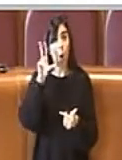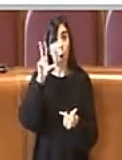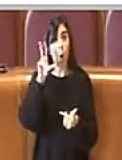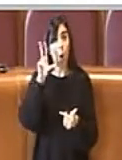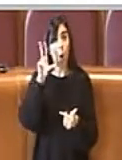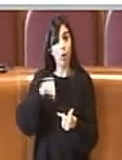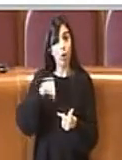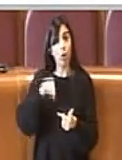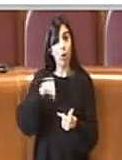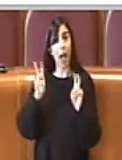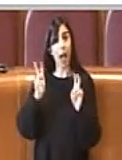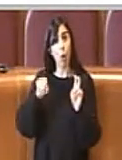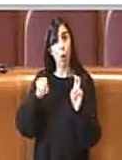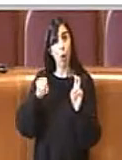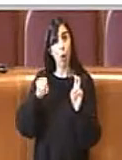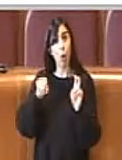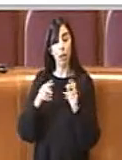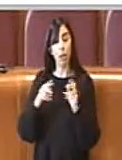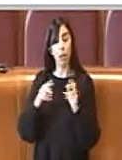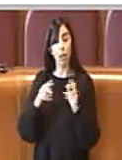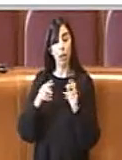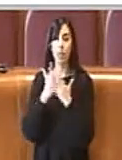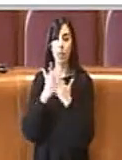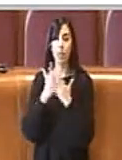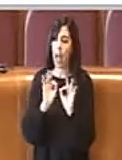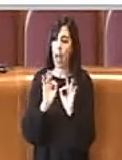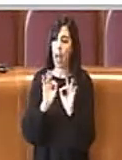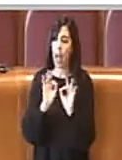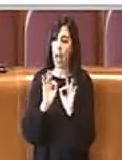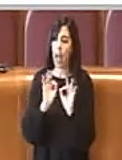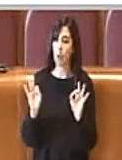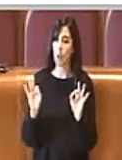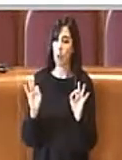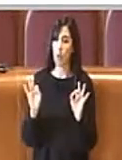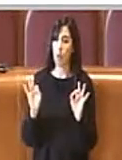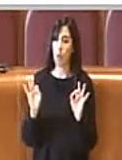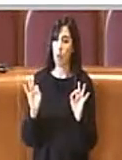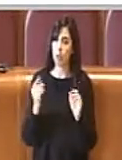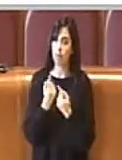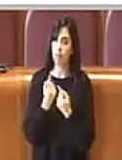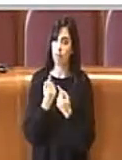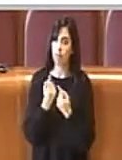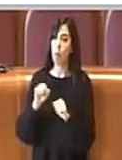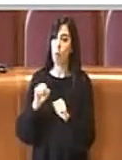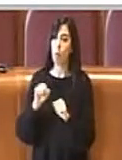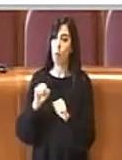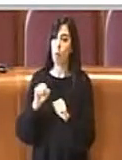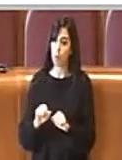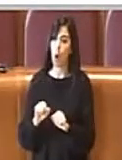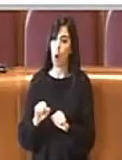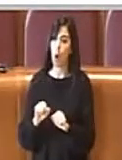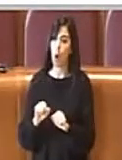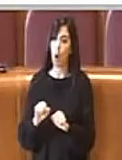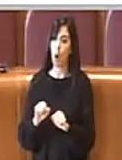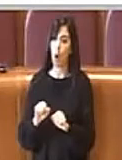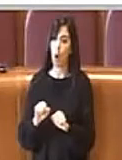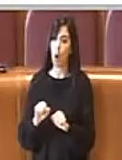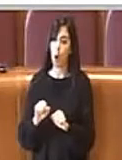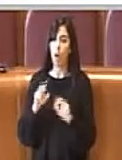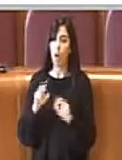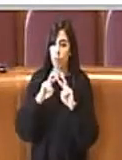in alcuni casi possono entrare completamente nel merito di tutti anche gli aspetti